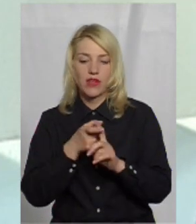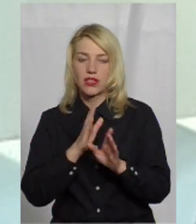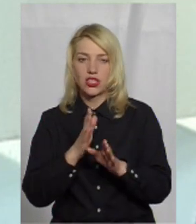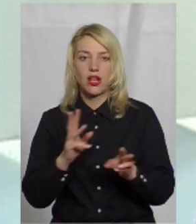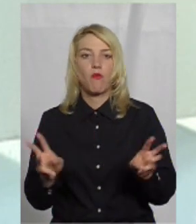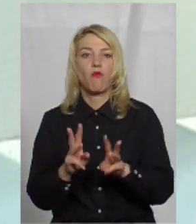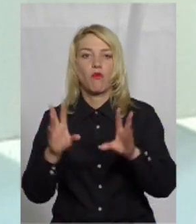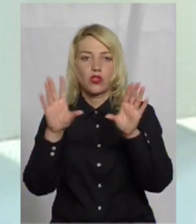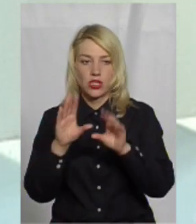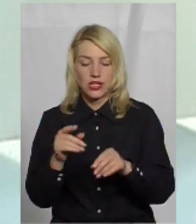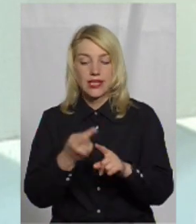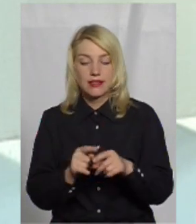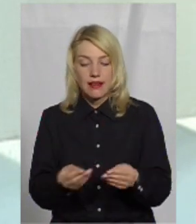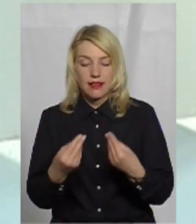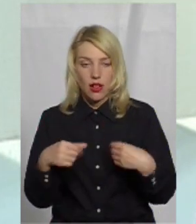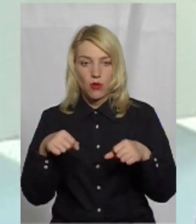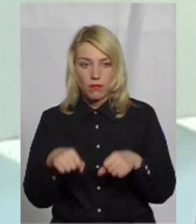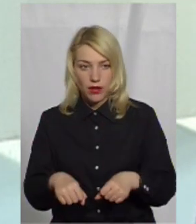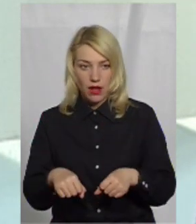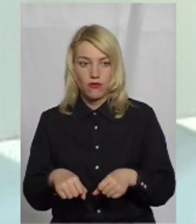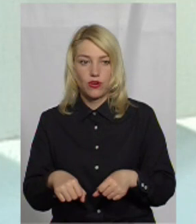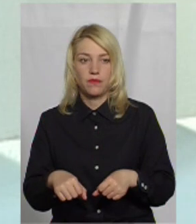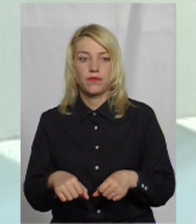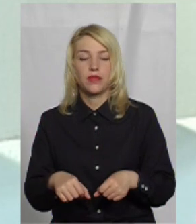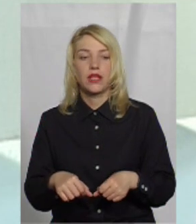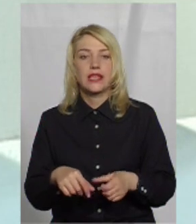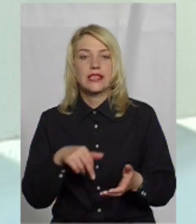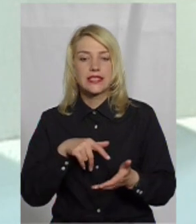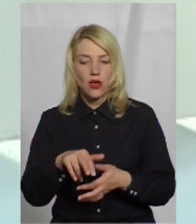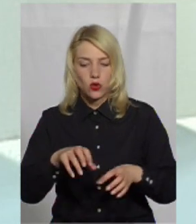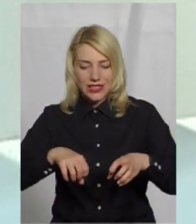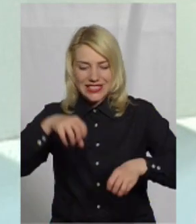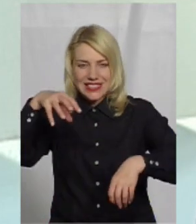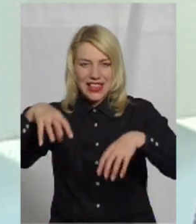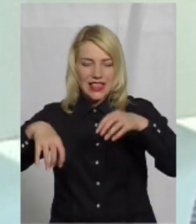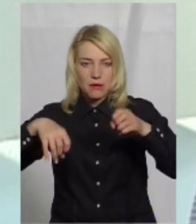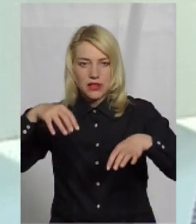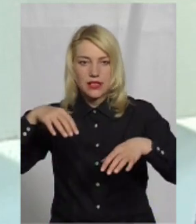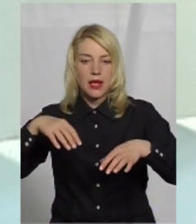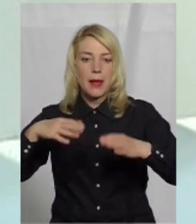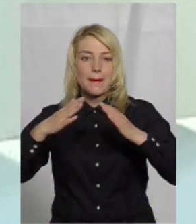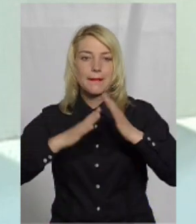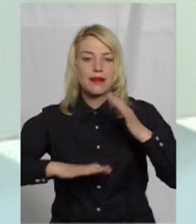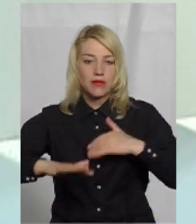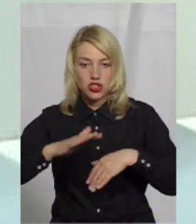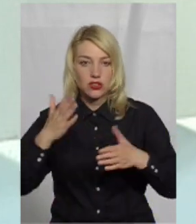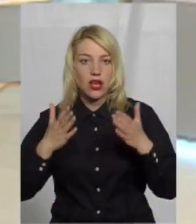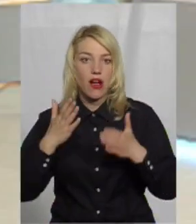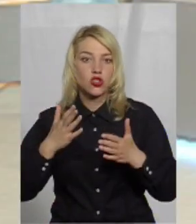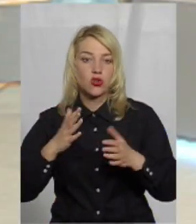гасінням пожеж. Це нам дало право заходити в задимлене приміщення, коли, не дай Бог, в будинку